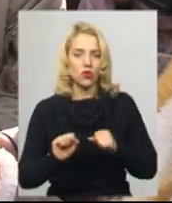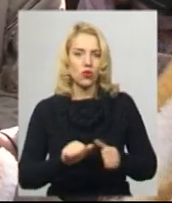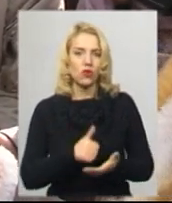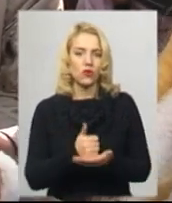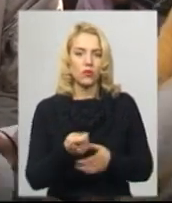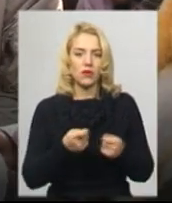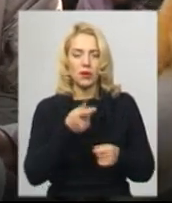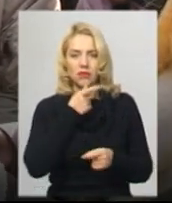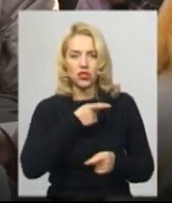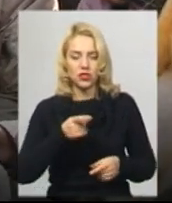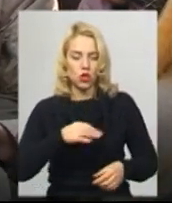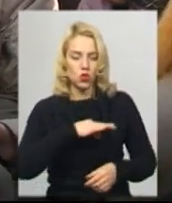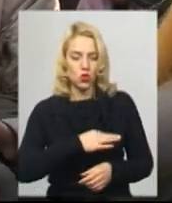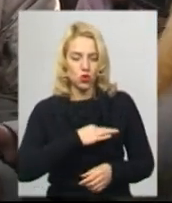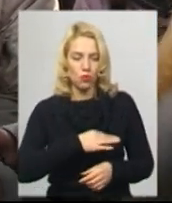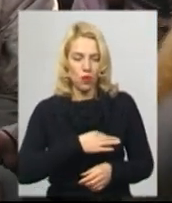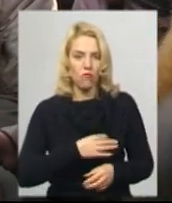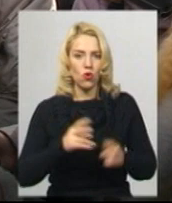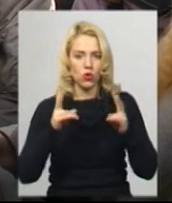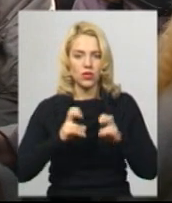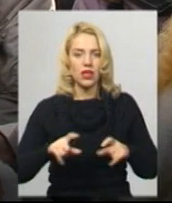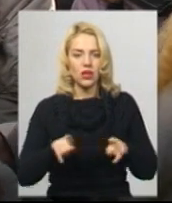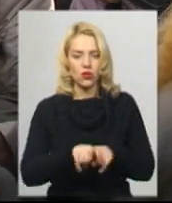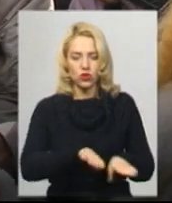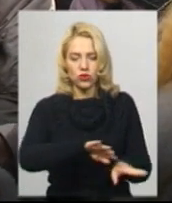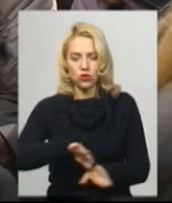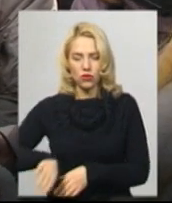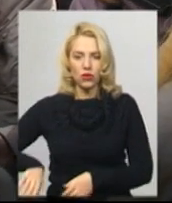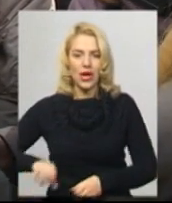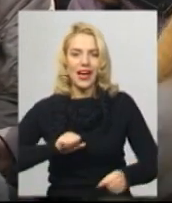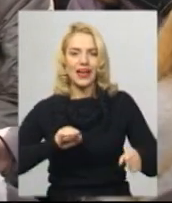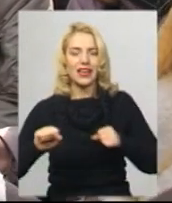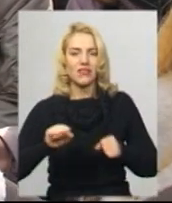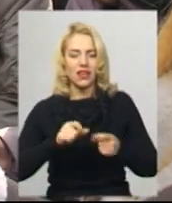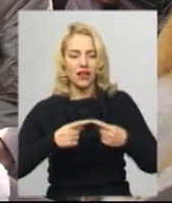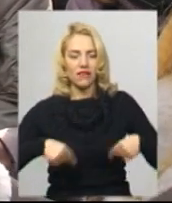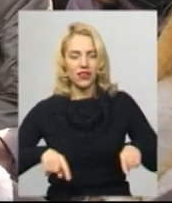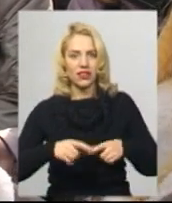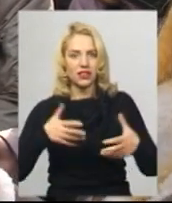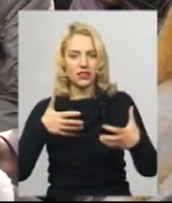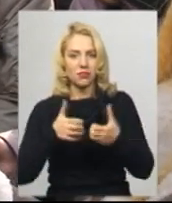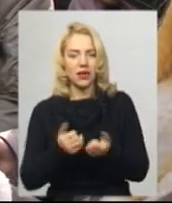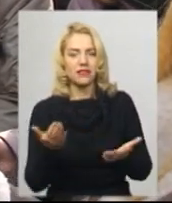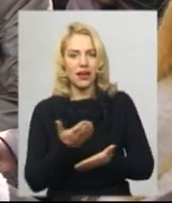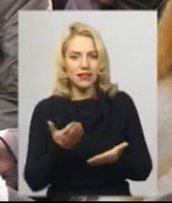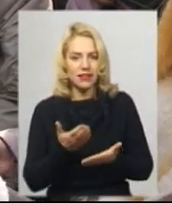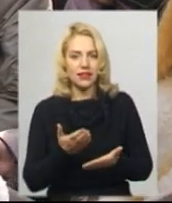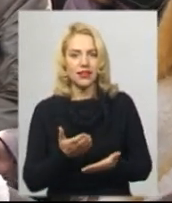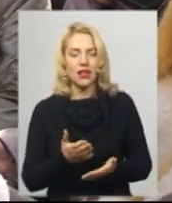час службового розслідування, також від сторонним керівника відділу ДТП, який безпосередньо